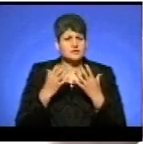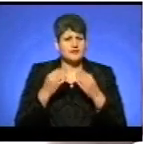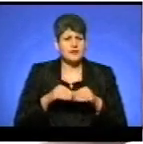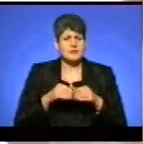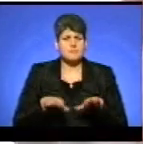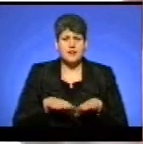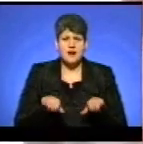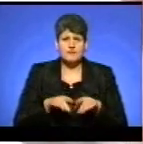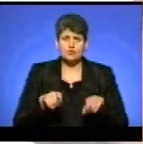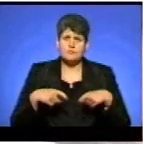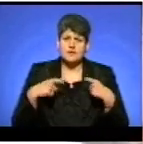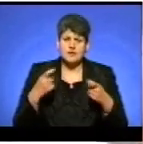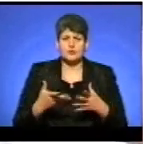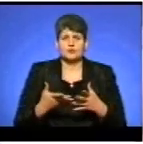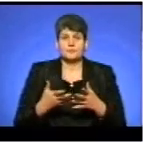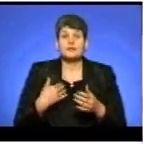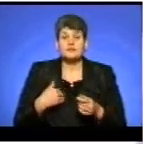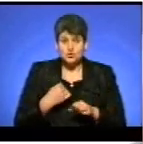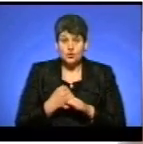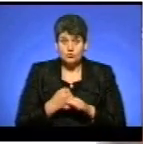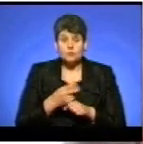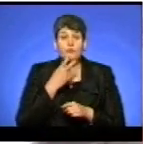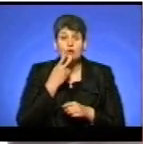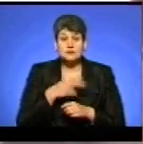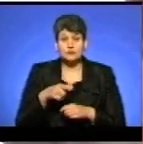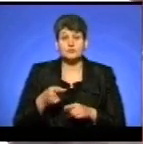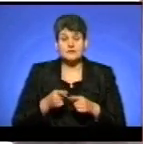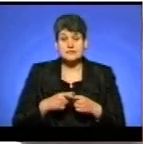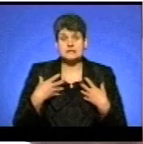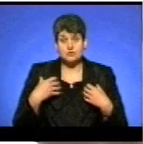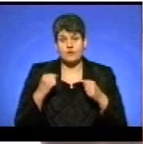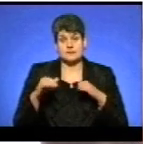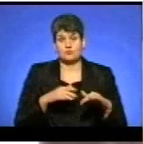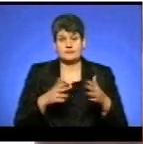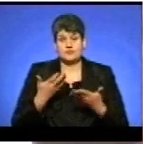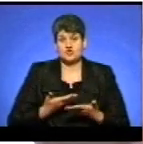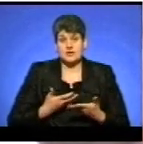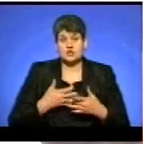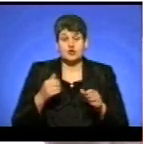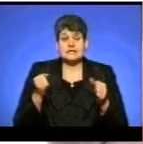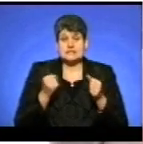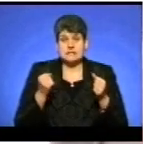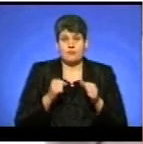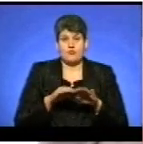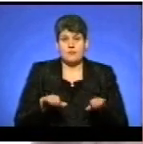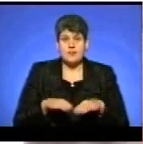бігаю. Для чого роблю? Щоб показати людям, що це є здоровий спосіб життя, що зимове плавання